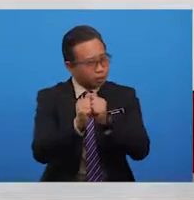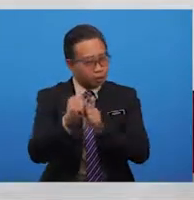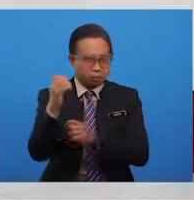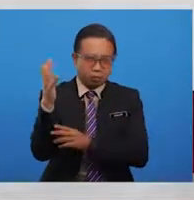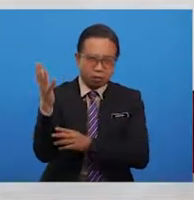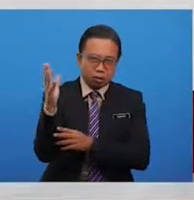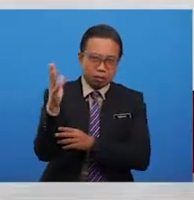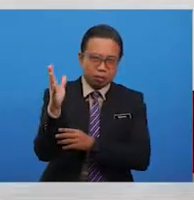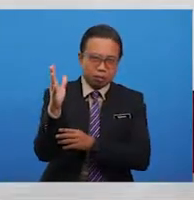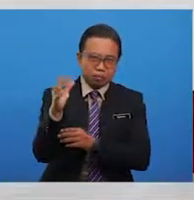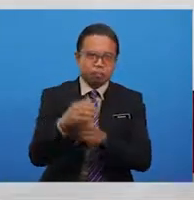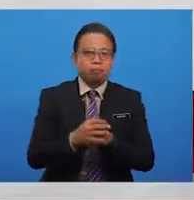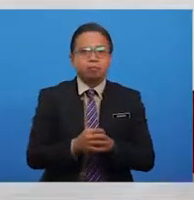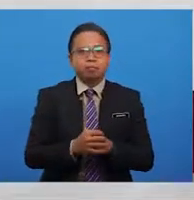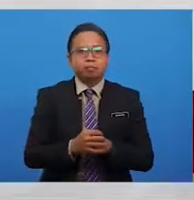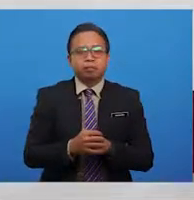tangan bergali.